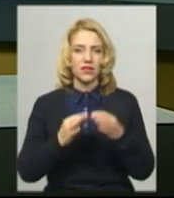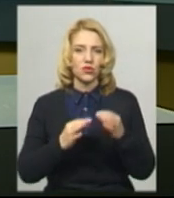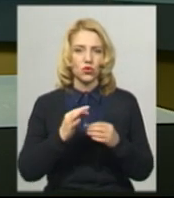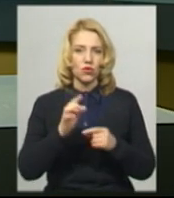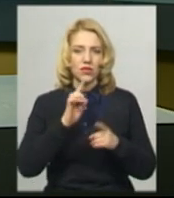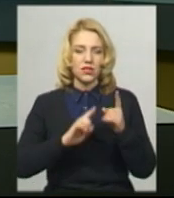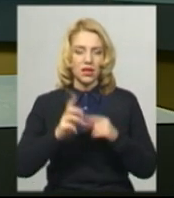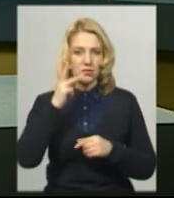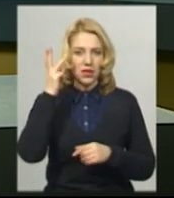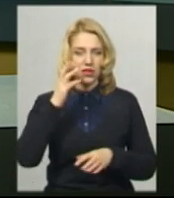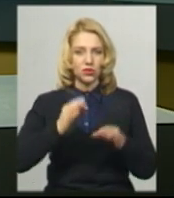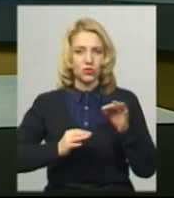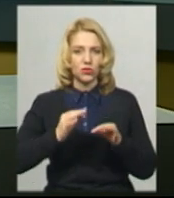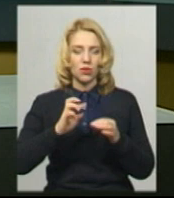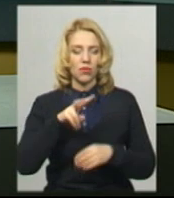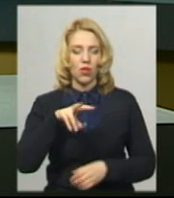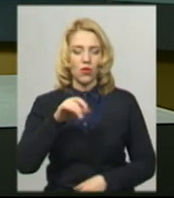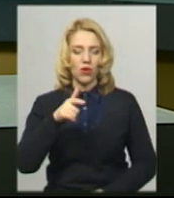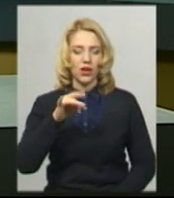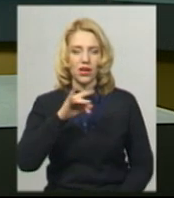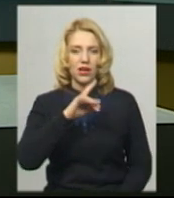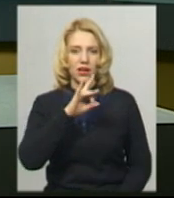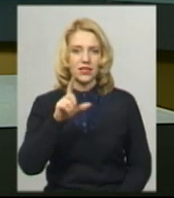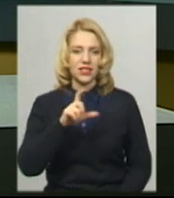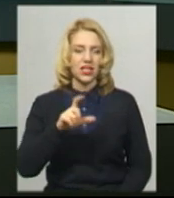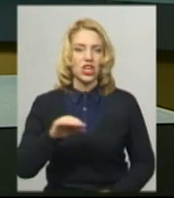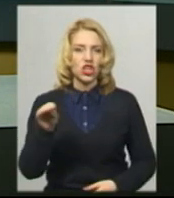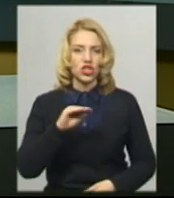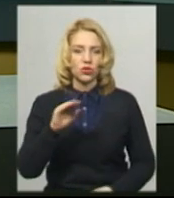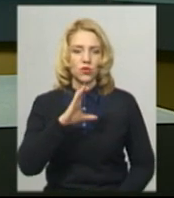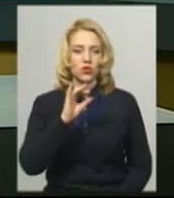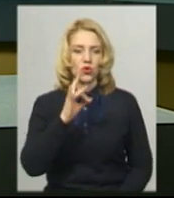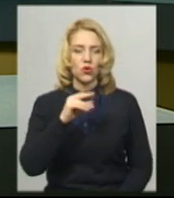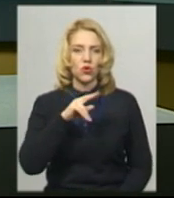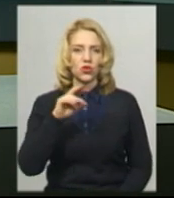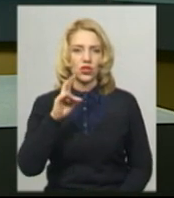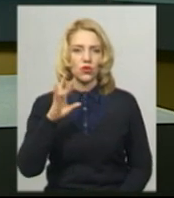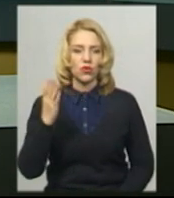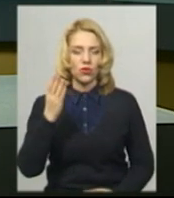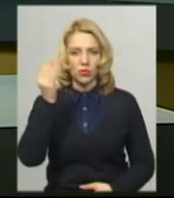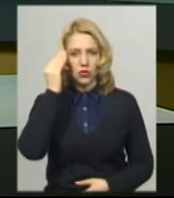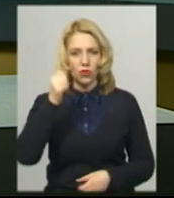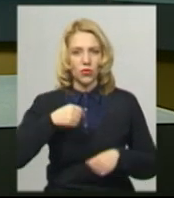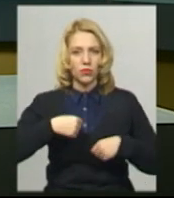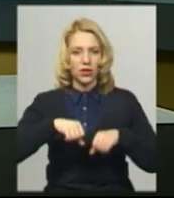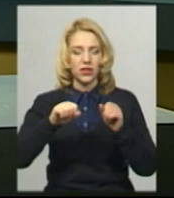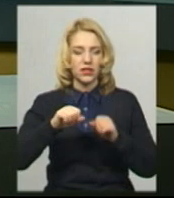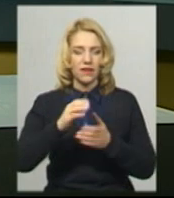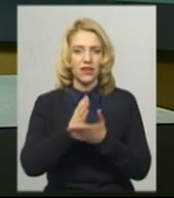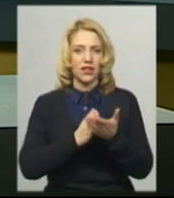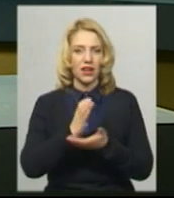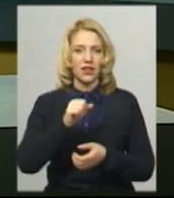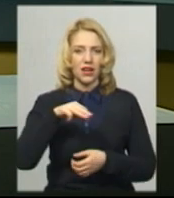у Хмельницькому міськрайонному суді блогер з Житомирщини Артур Сороченко, якого підозрюють у побитті ветерана АТО ООС. В